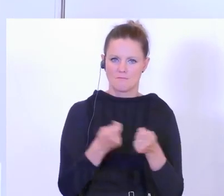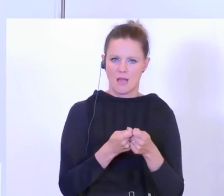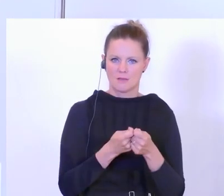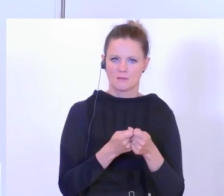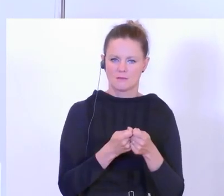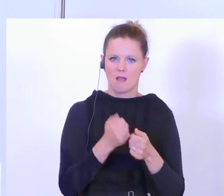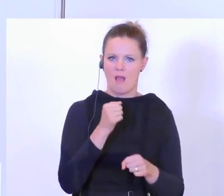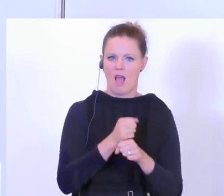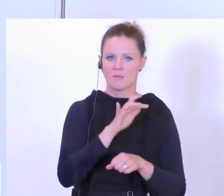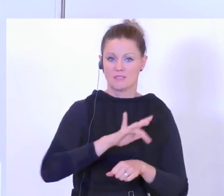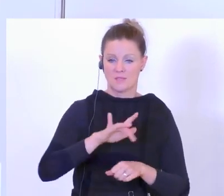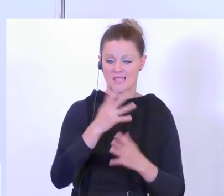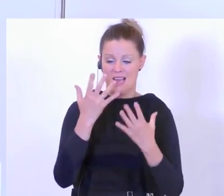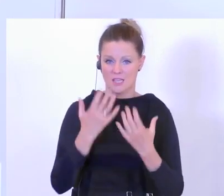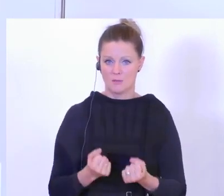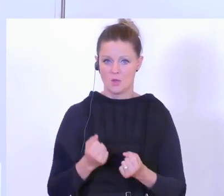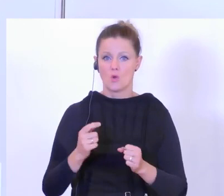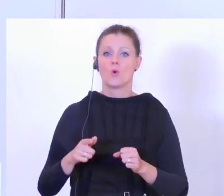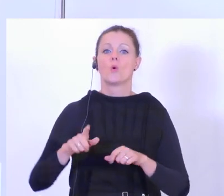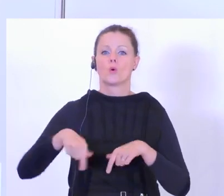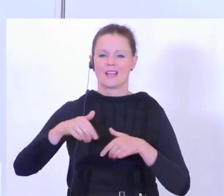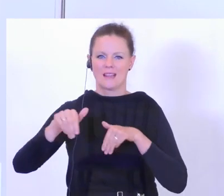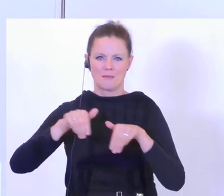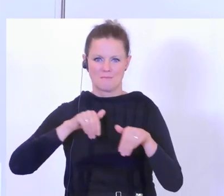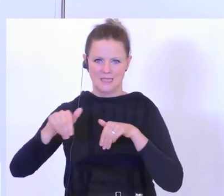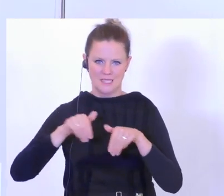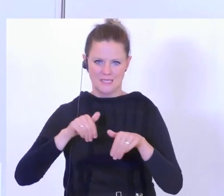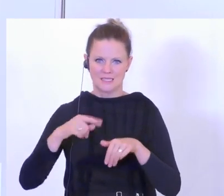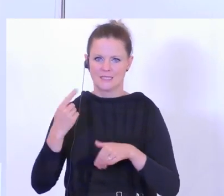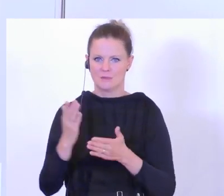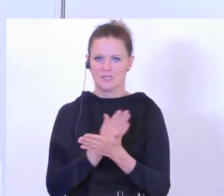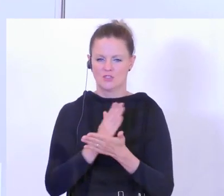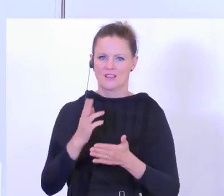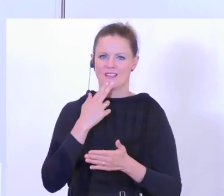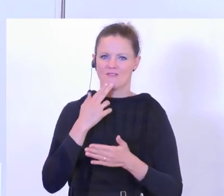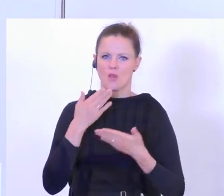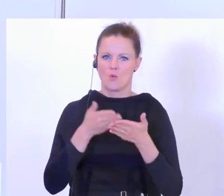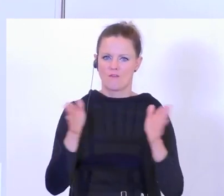daraus, aus dem Ergebnis der Kommission, entscheidet dann der Minister, wer Generaldirektor für öffentliche Sicherheit wird.